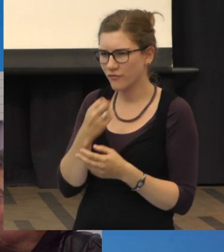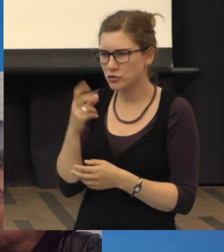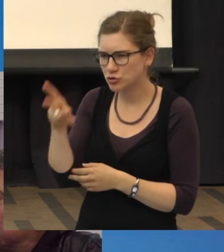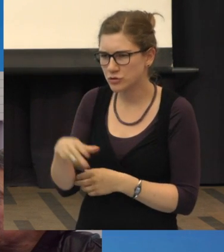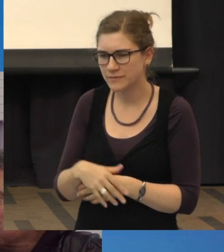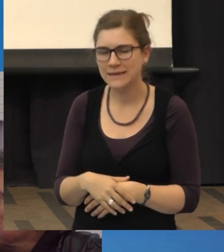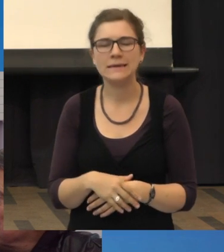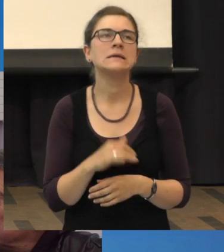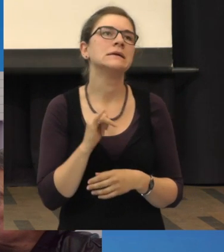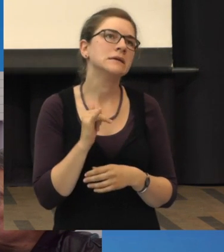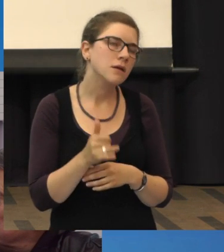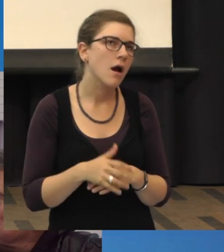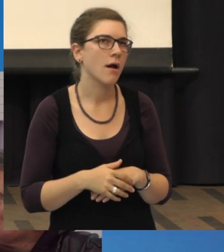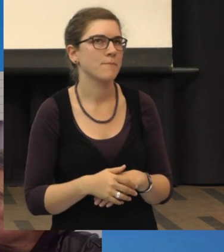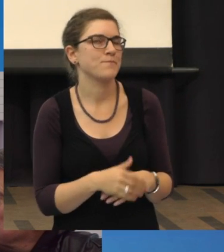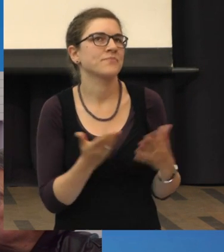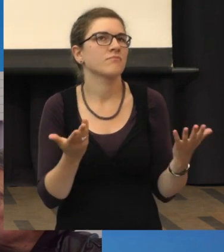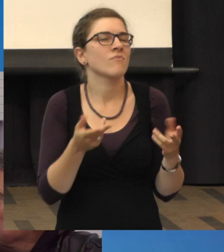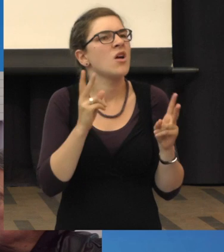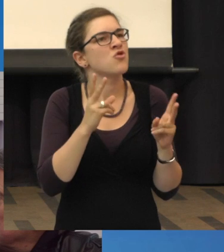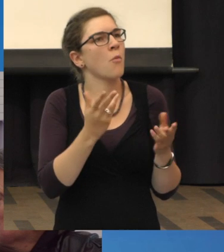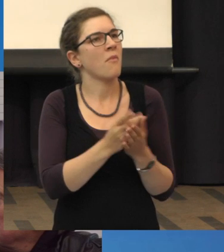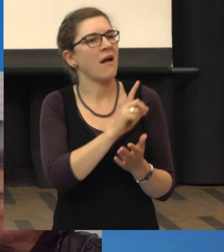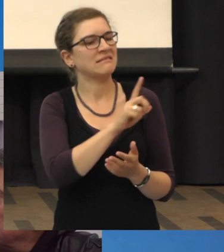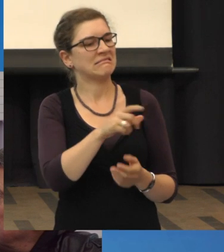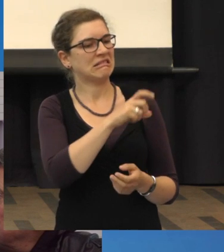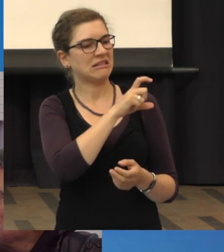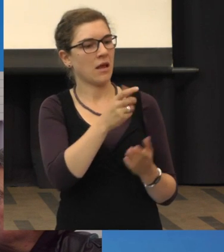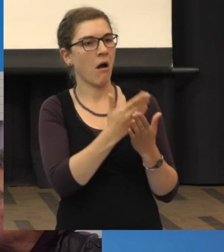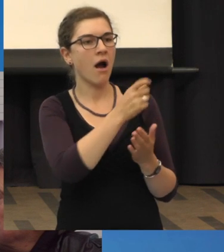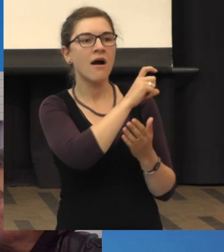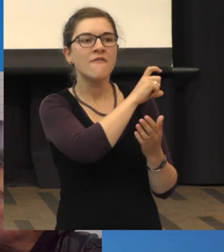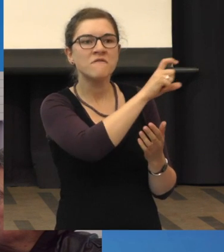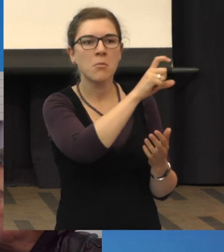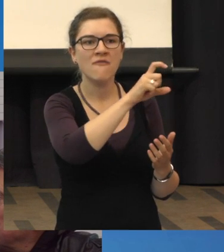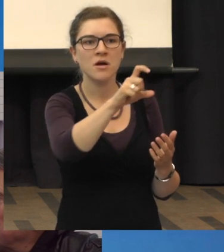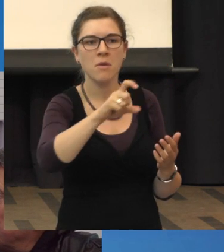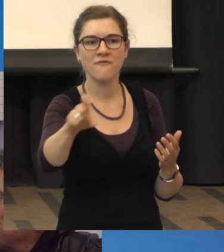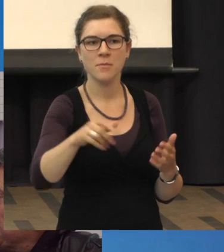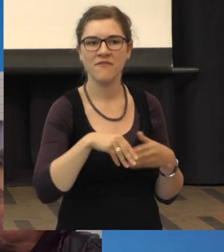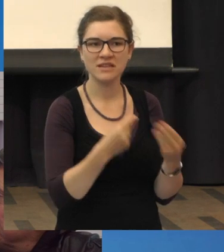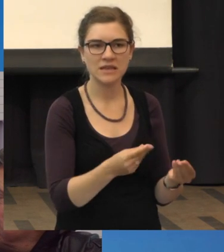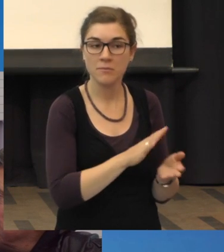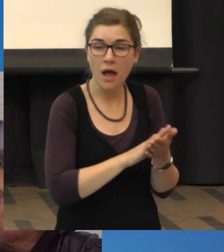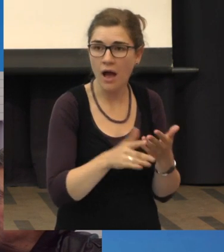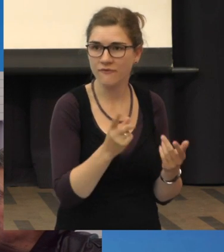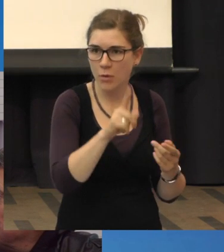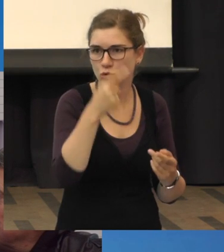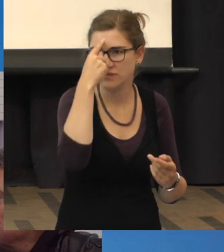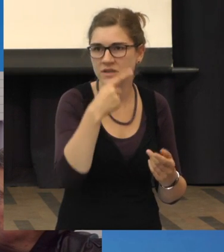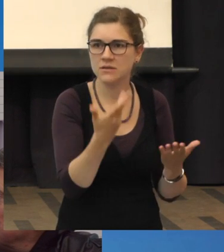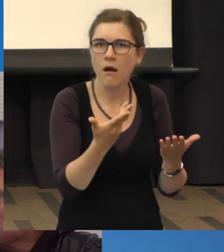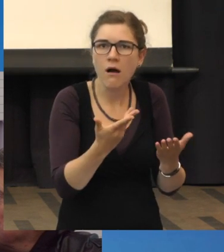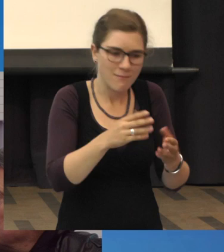Ja, es geht in der Regel nicht darum, welche Firma gibt es, was bietet die an, sondern was gibt es überhaupt. Wie kann ich mein Leben